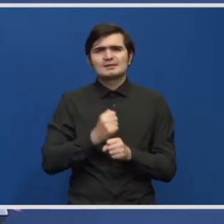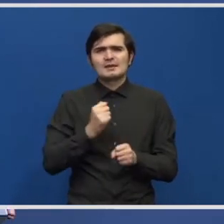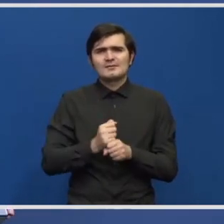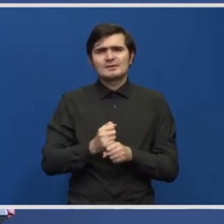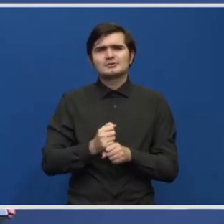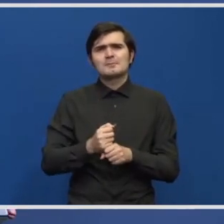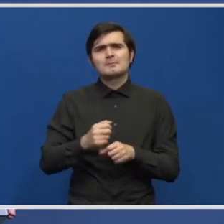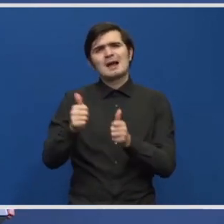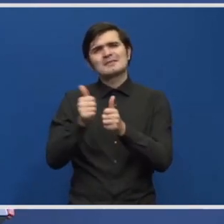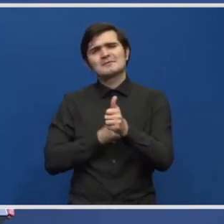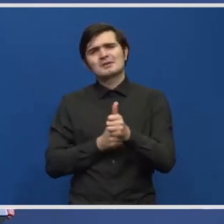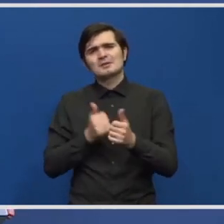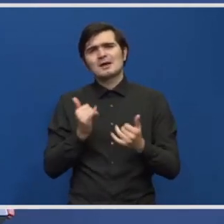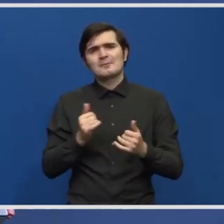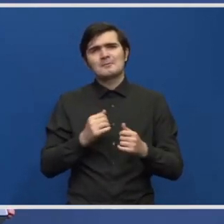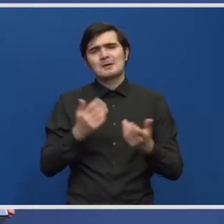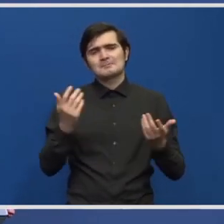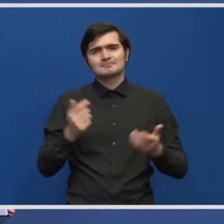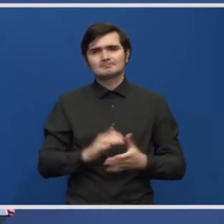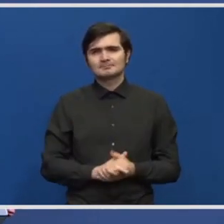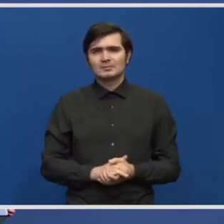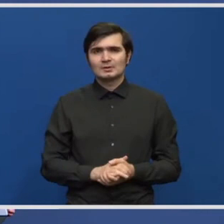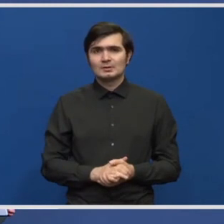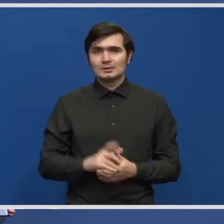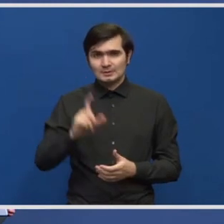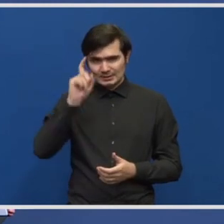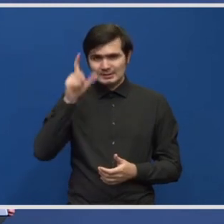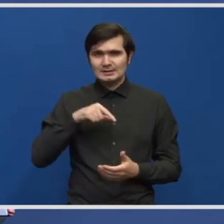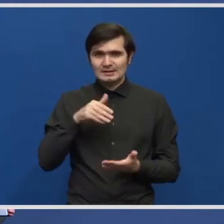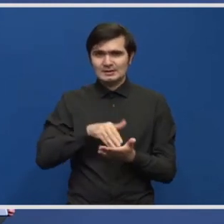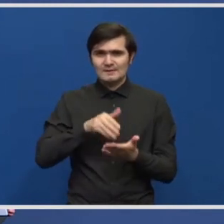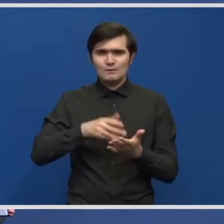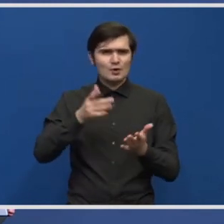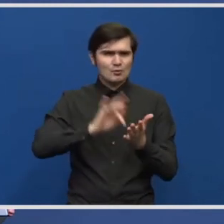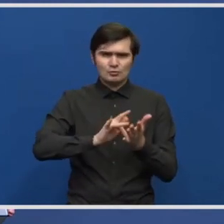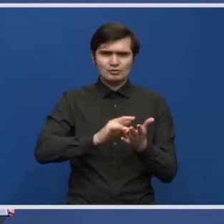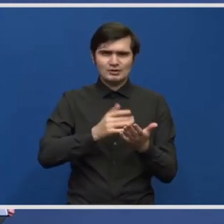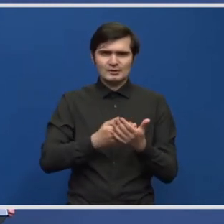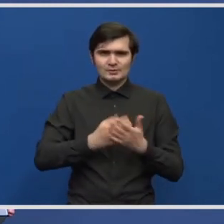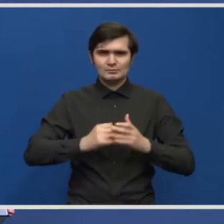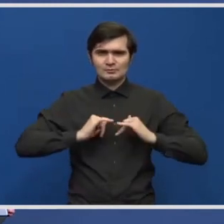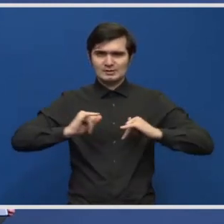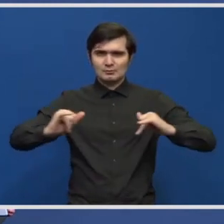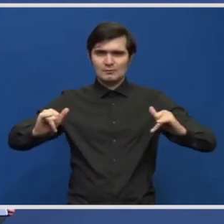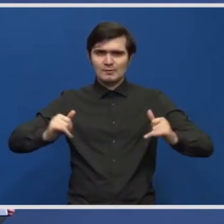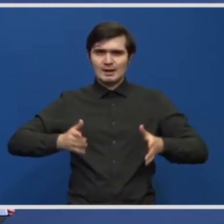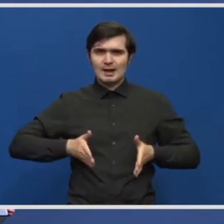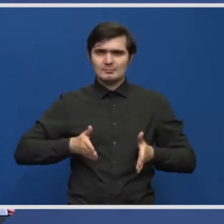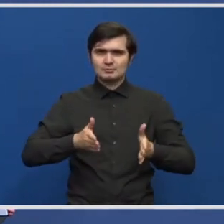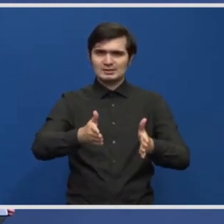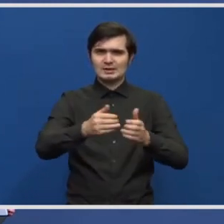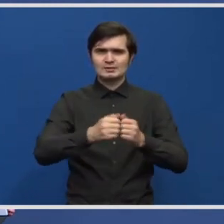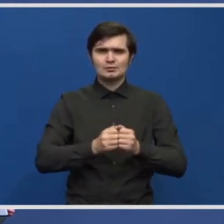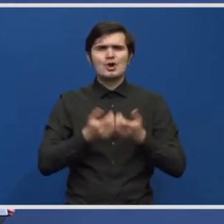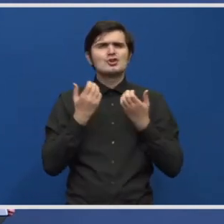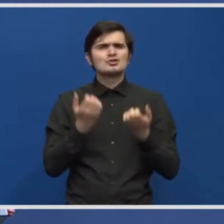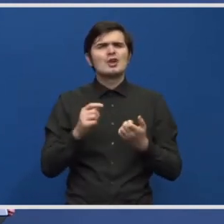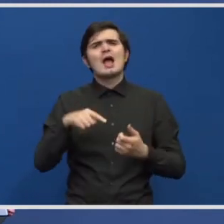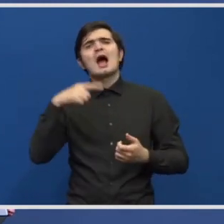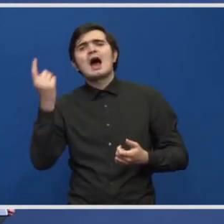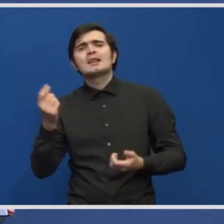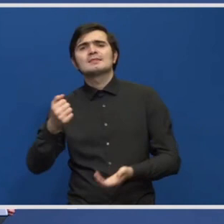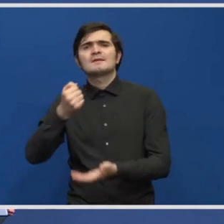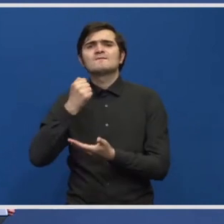pic trecut timpul când trebuia făcut acest pod. Spuneați că este o nevoie urgentă de dezvoltarea infrastructurii. Ce alte fonduri accesăm în acest moment